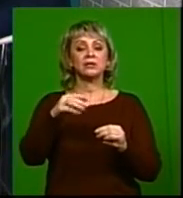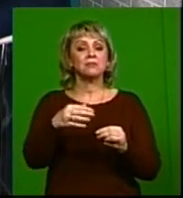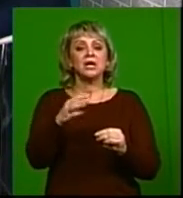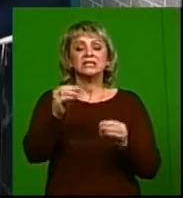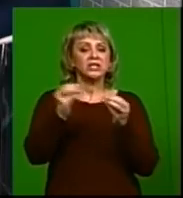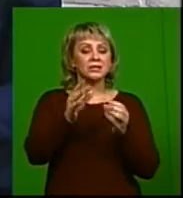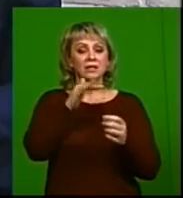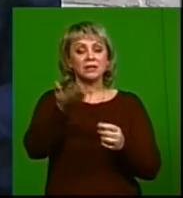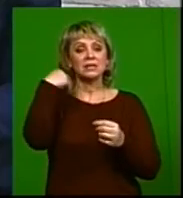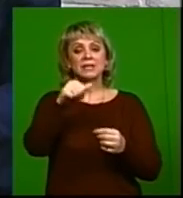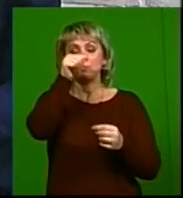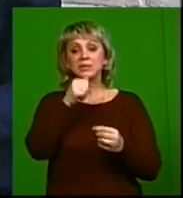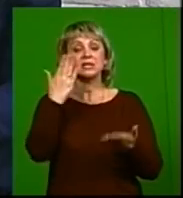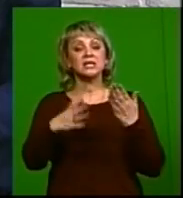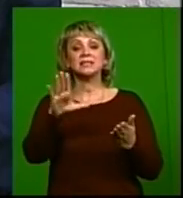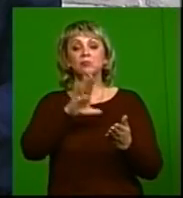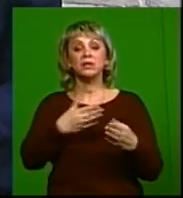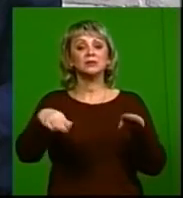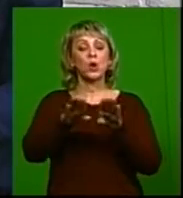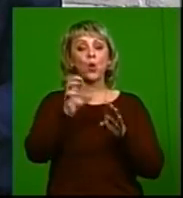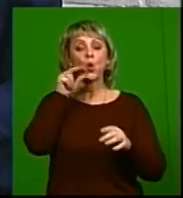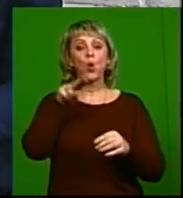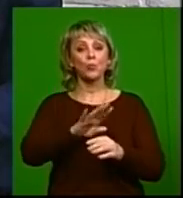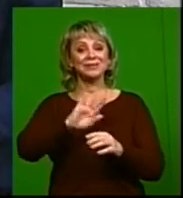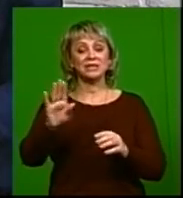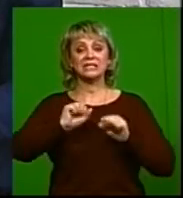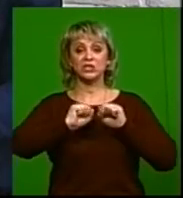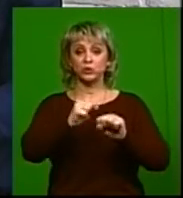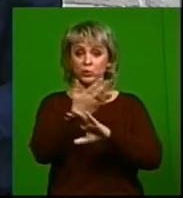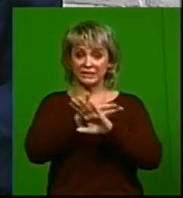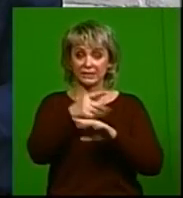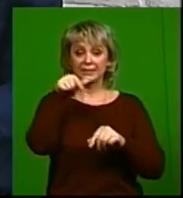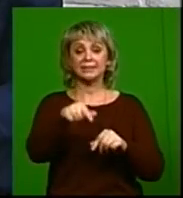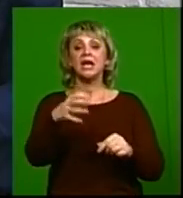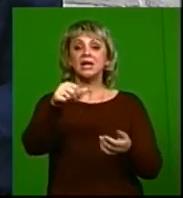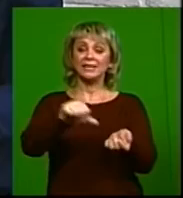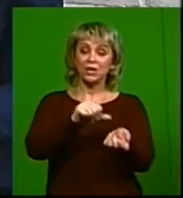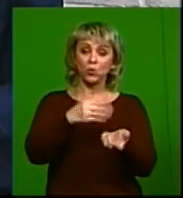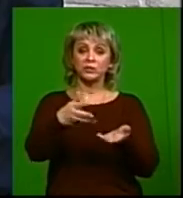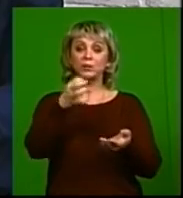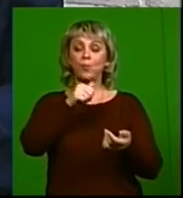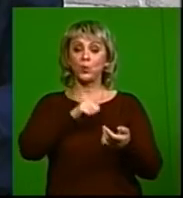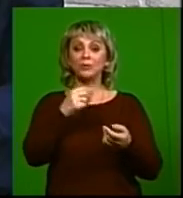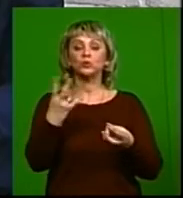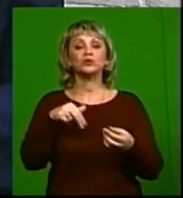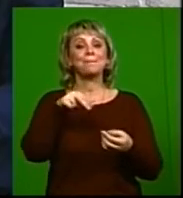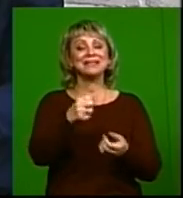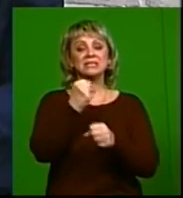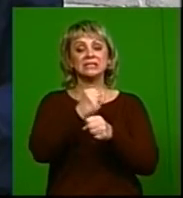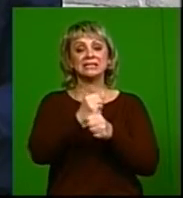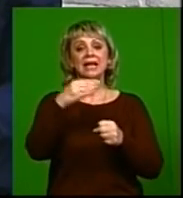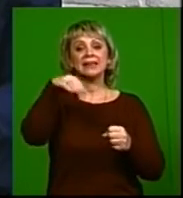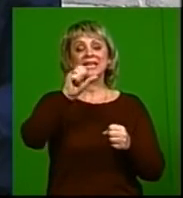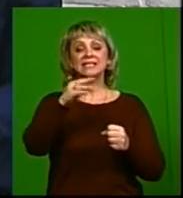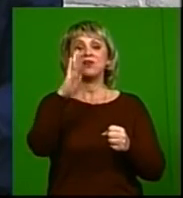месяц назад. Если был такой опыт, я повторюсь, незащищенный половой контакт или употребление инъекционных наркотиков, нужно пойти и сделать тест на